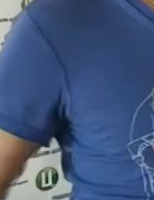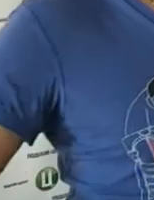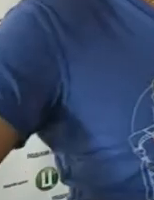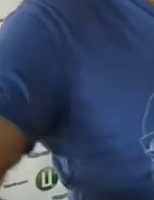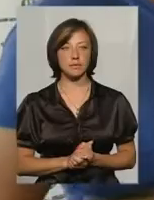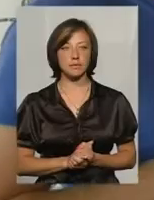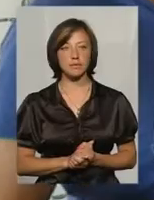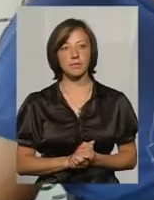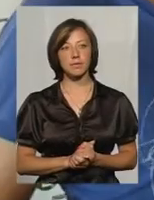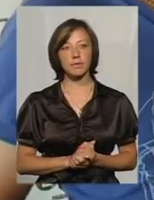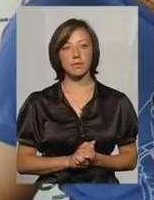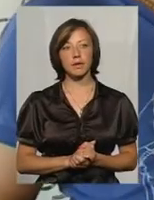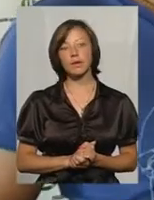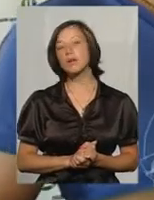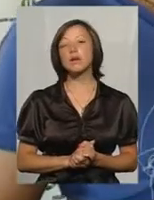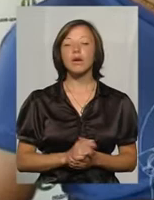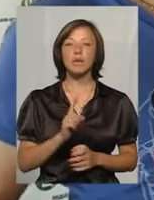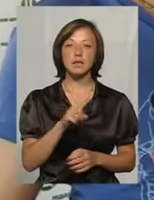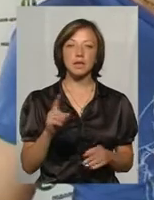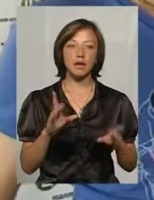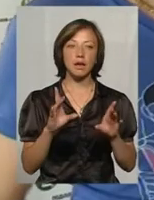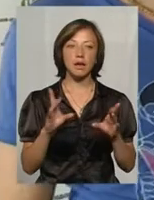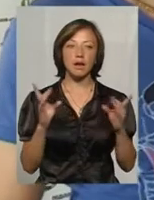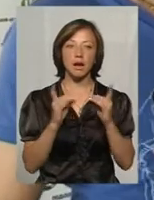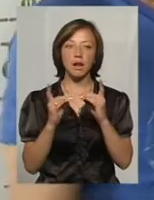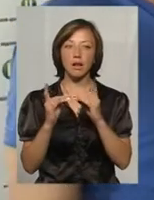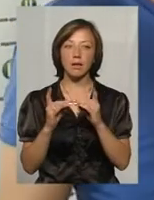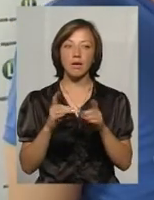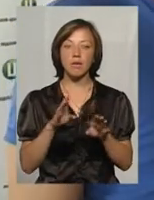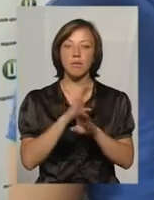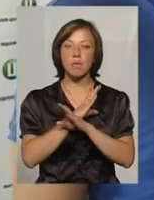От ті кроваті, на яких ми є, і на яких повмирало не одне покоління хмельницьких людей,